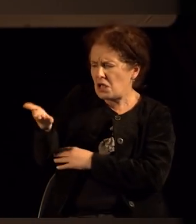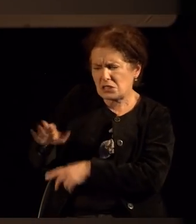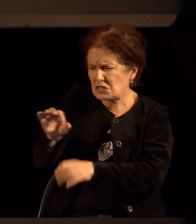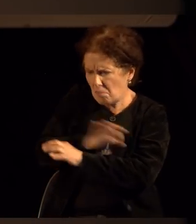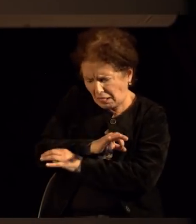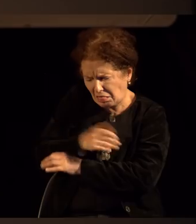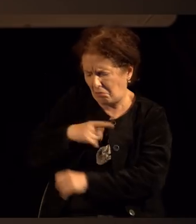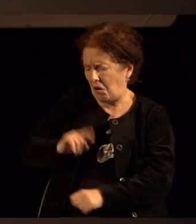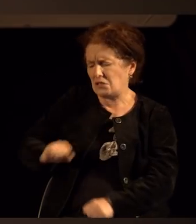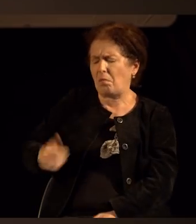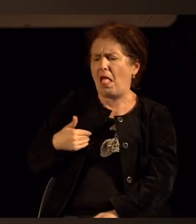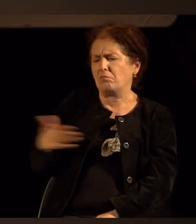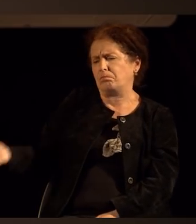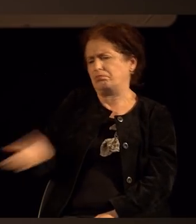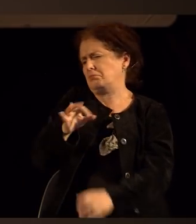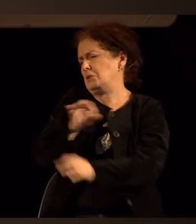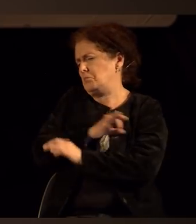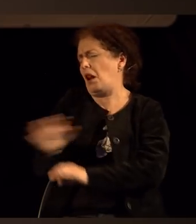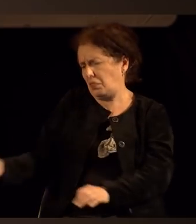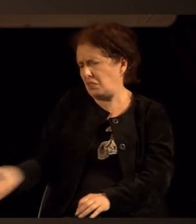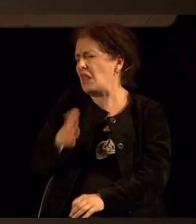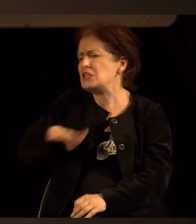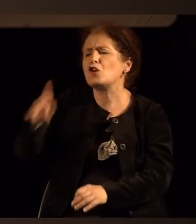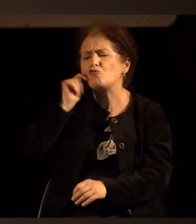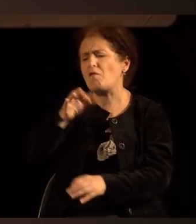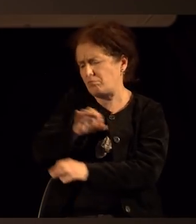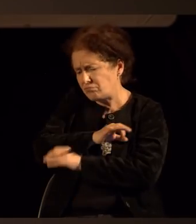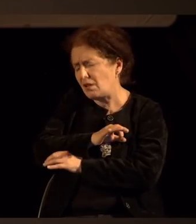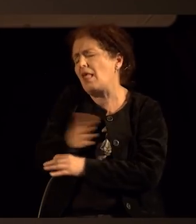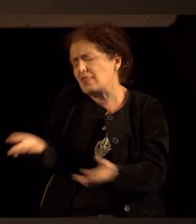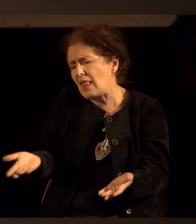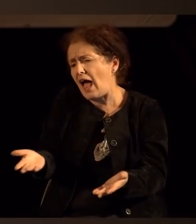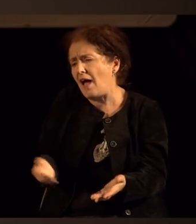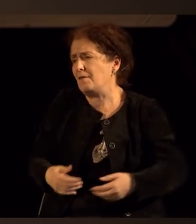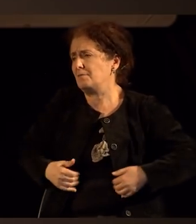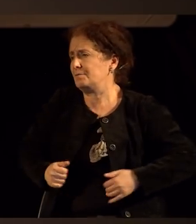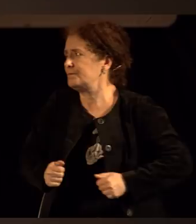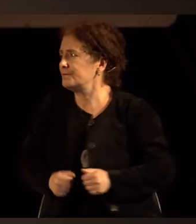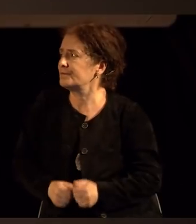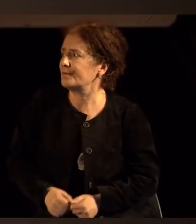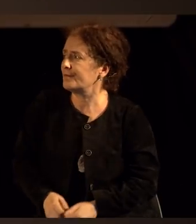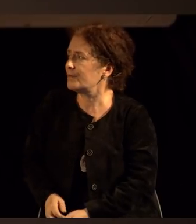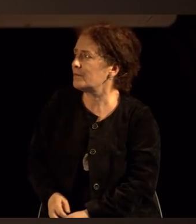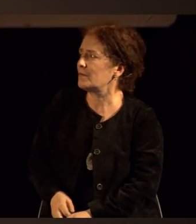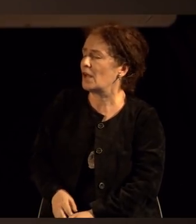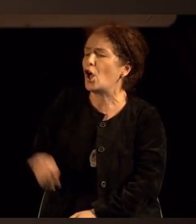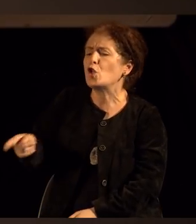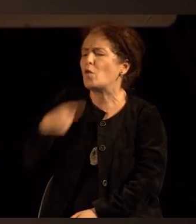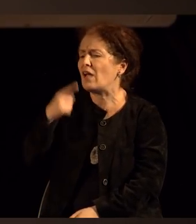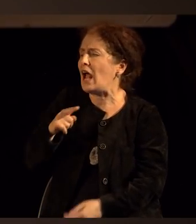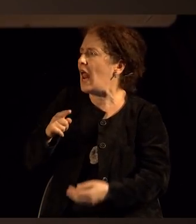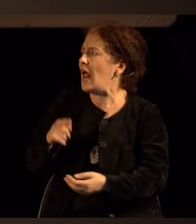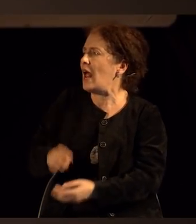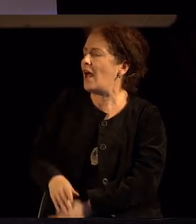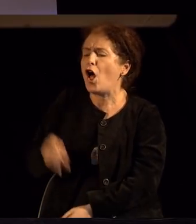ама на основа на кое неговото филозофско учење е материалистичко, атомистичко. И тој не признава